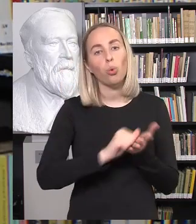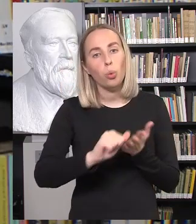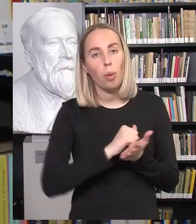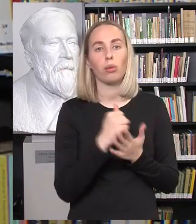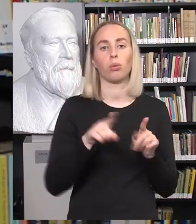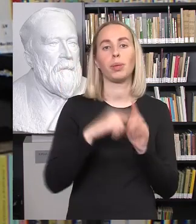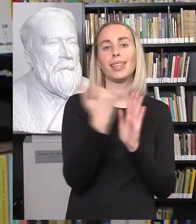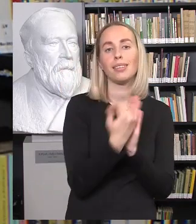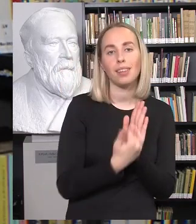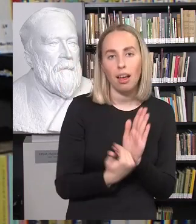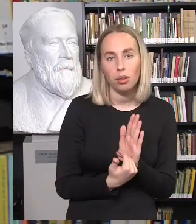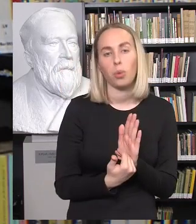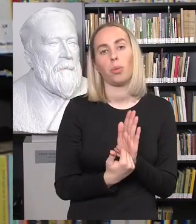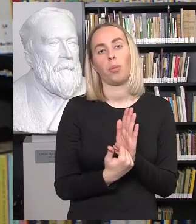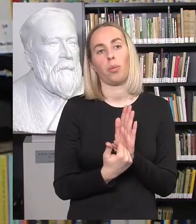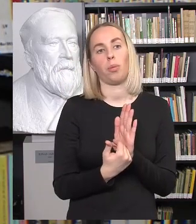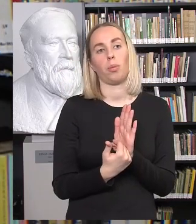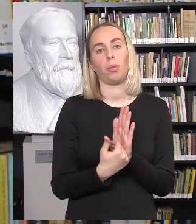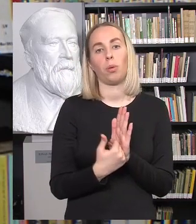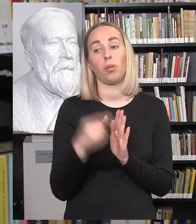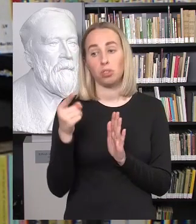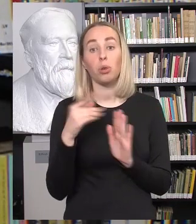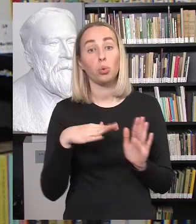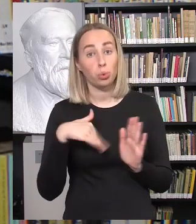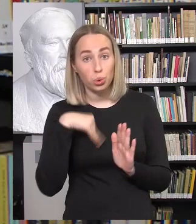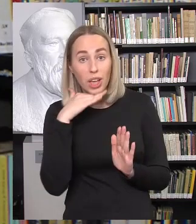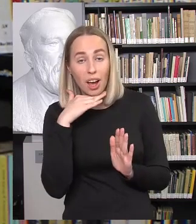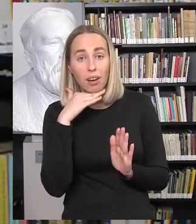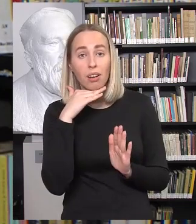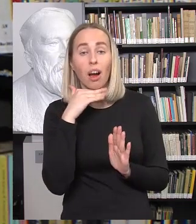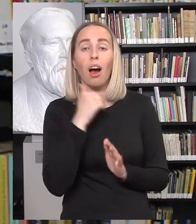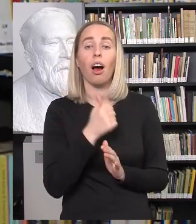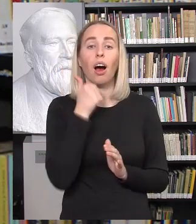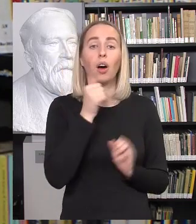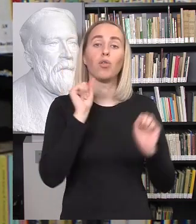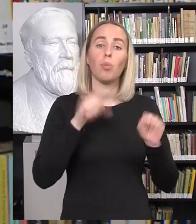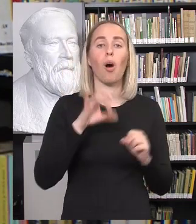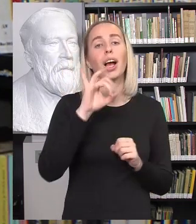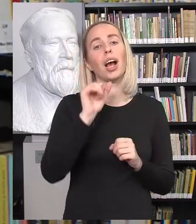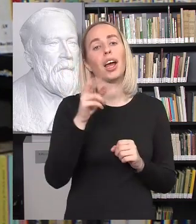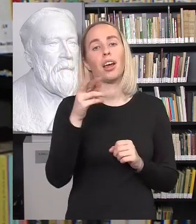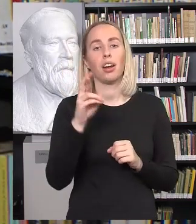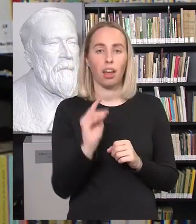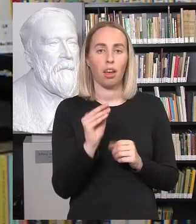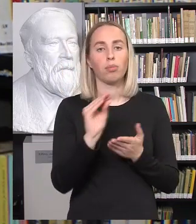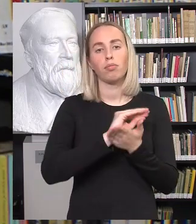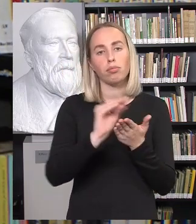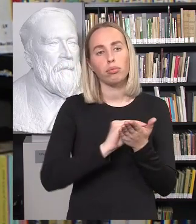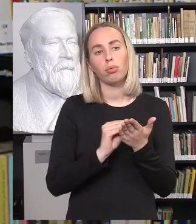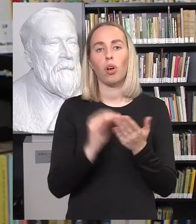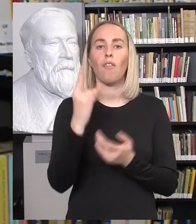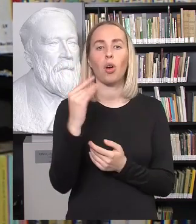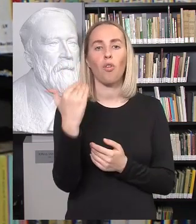ir šiuo strategijos paminėtos pakanka, kad būtų suformuotas kažkokios gairės vaiko teisėj į